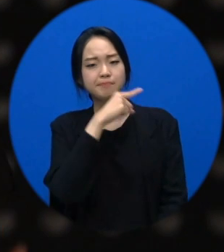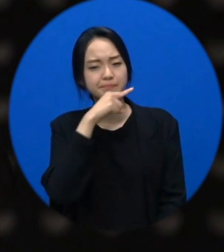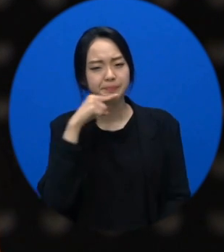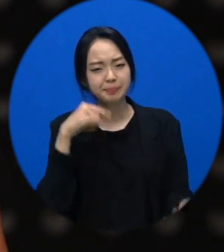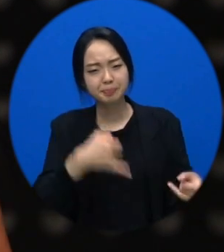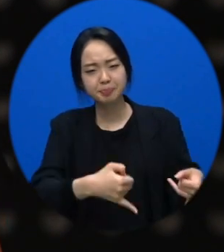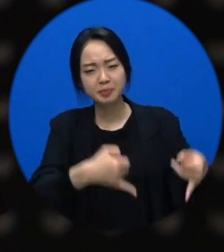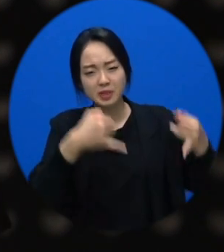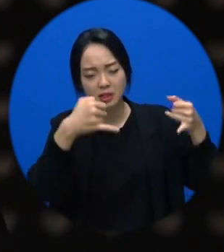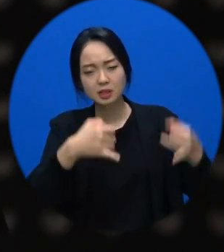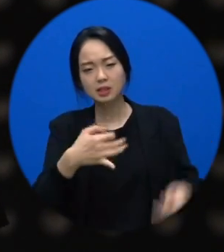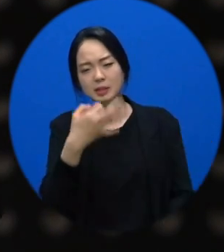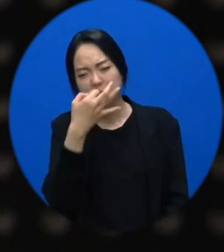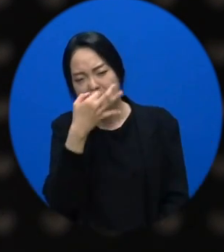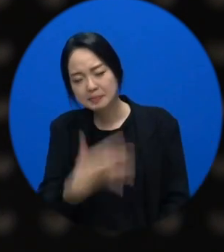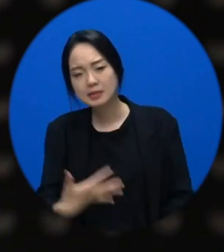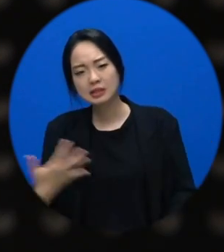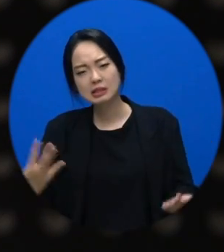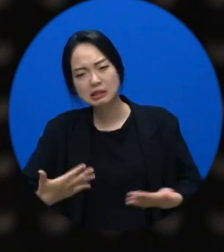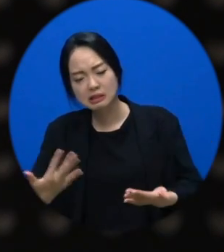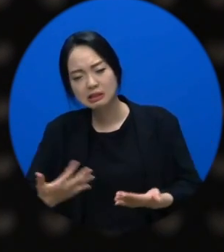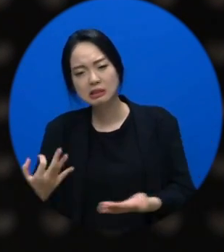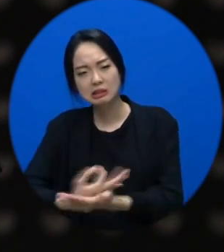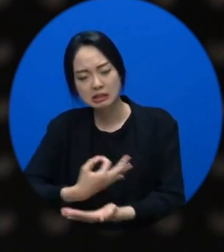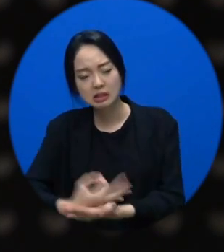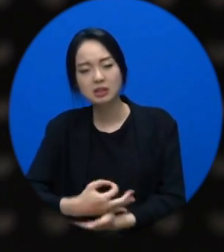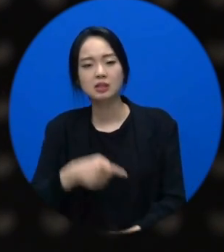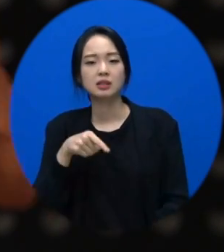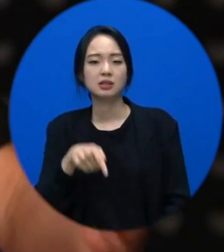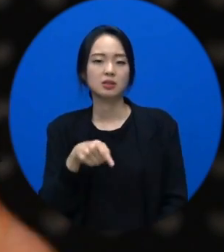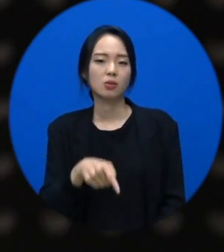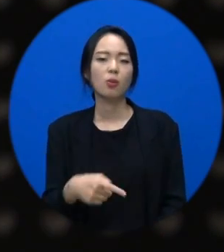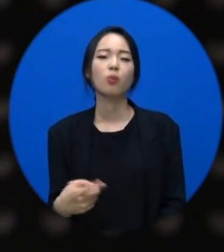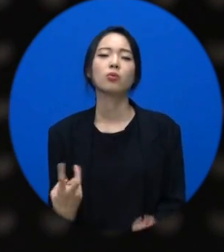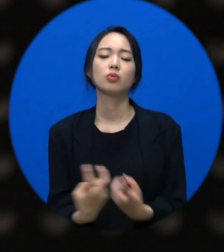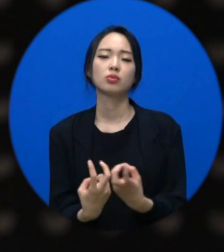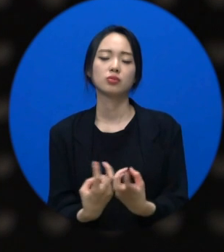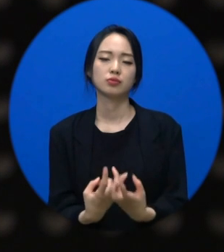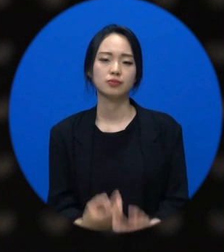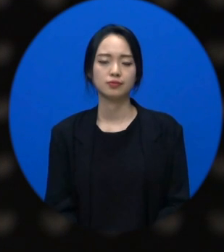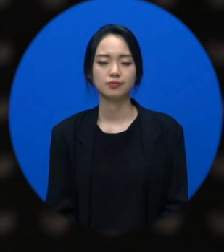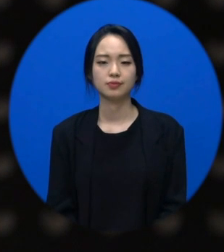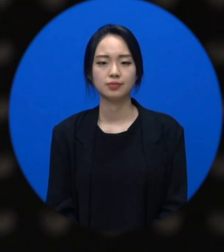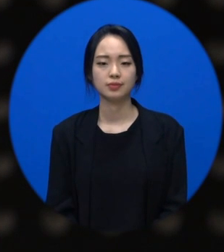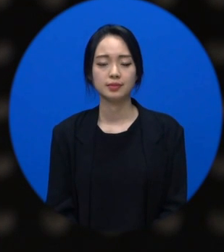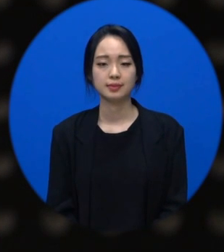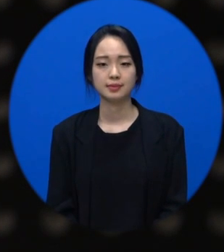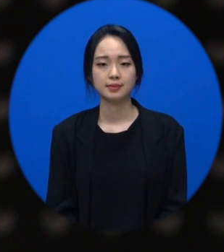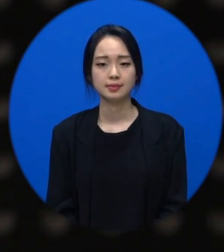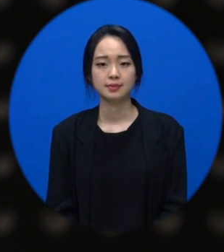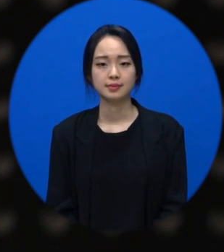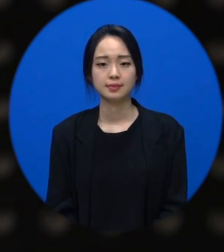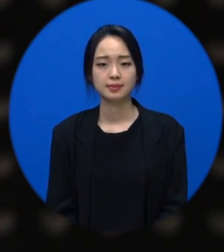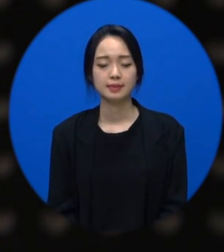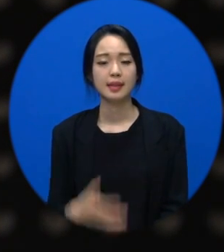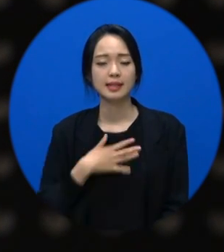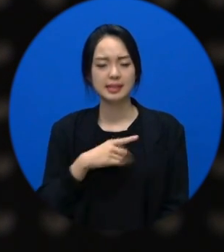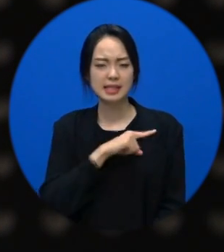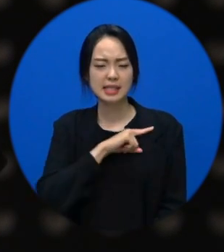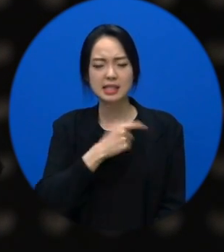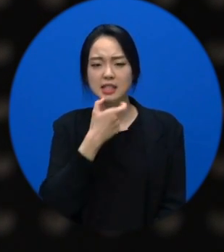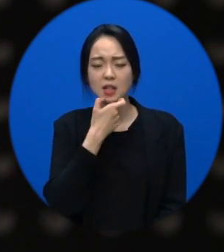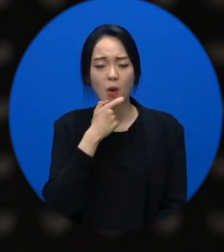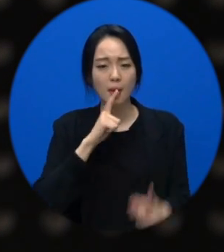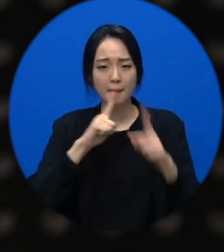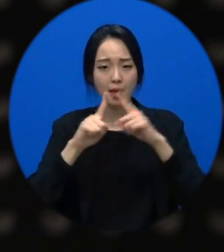힘든 나 이거 누가 책임지나요. 왜 그렇게 살아야 되냐고요. 타인의 인정 나 제가 제일 싫어하는 말 중에